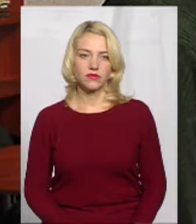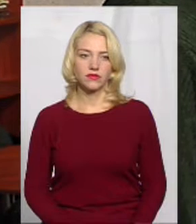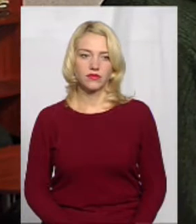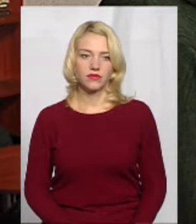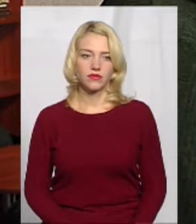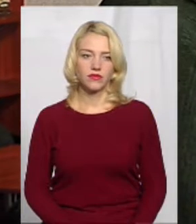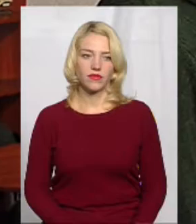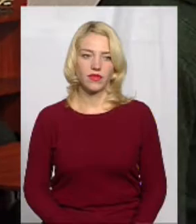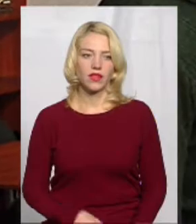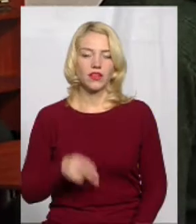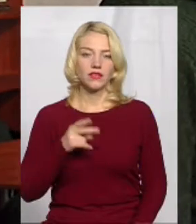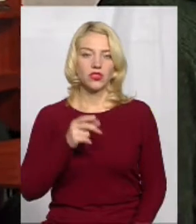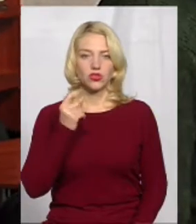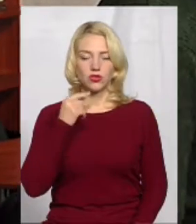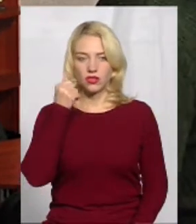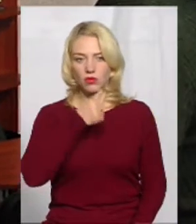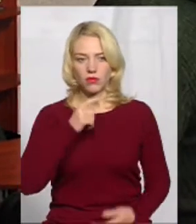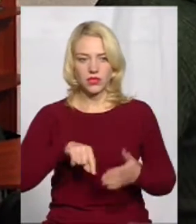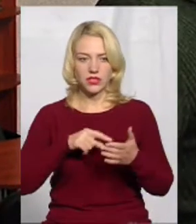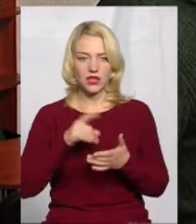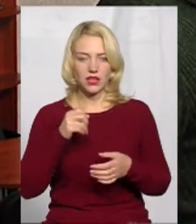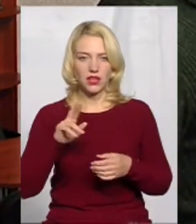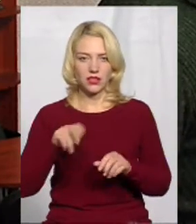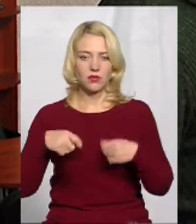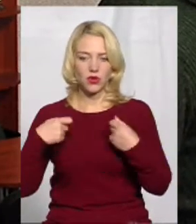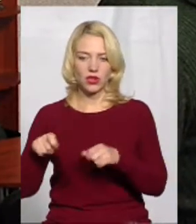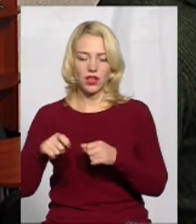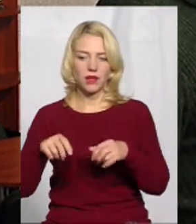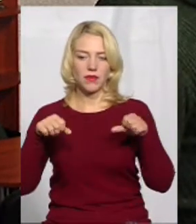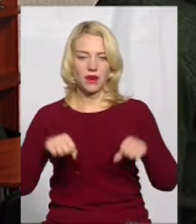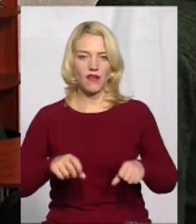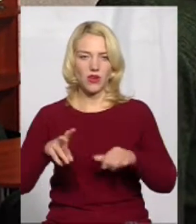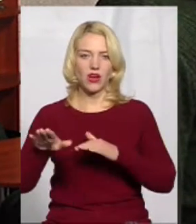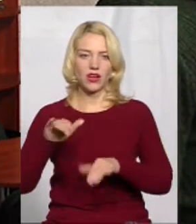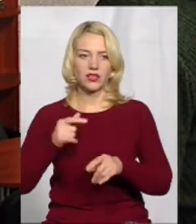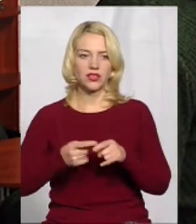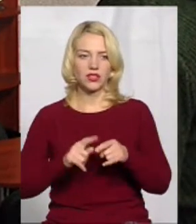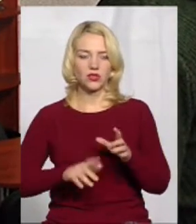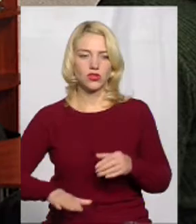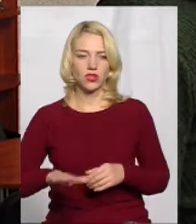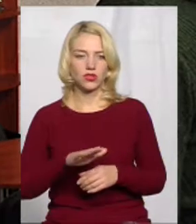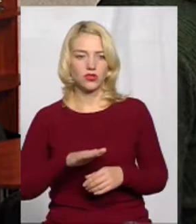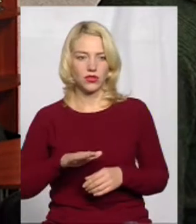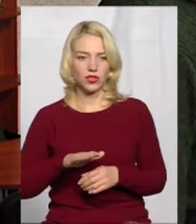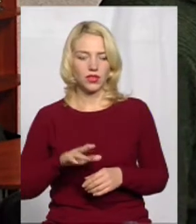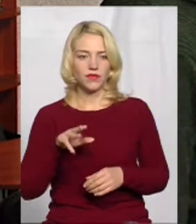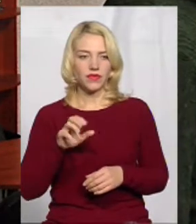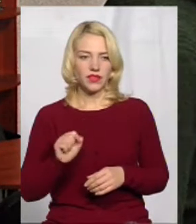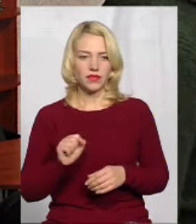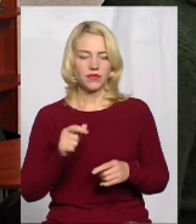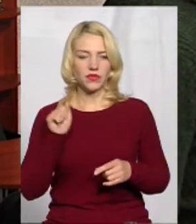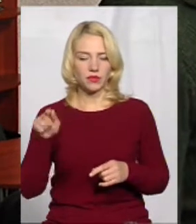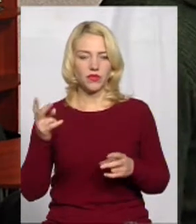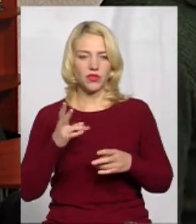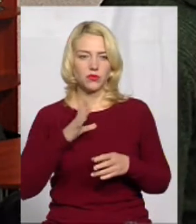В 2011 році міська рада продала право оренди на цю територію. Там малося будувати